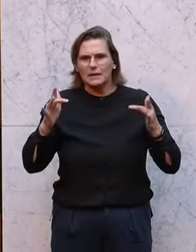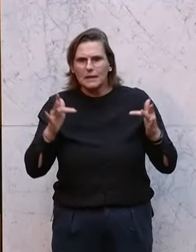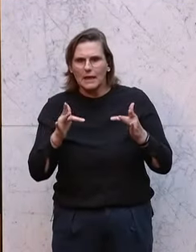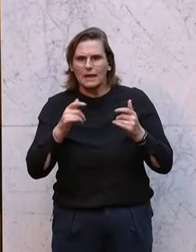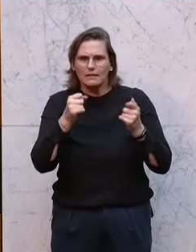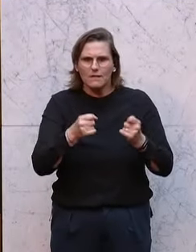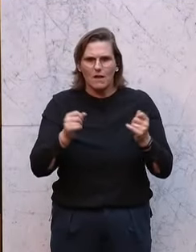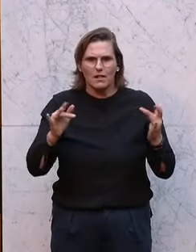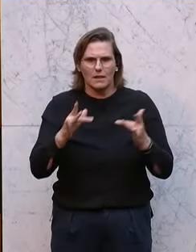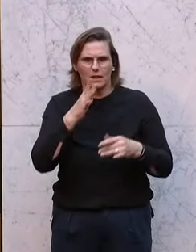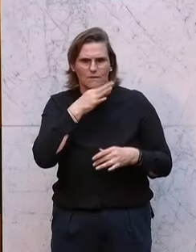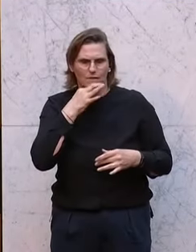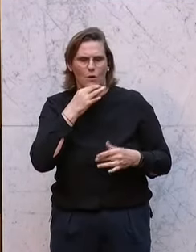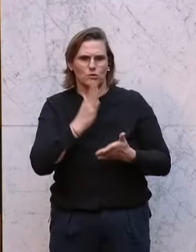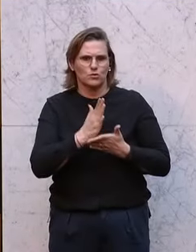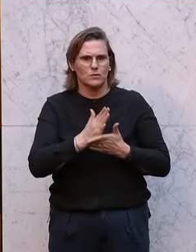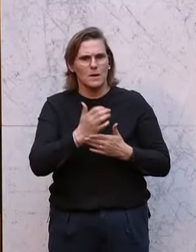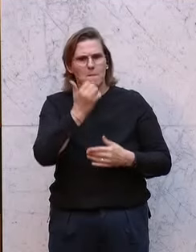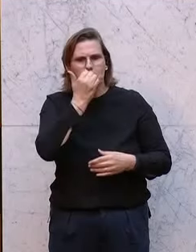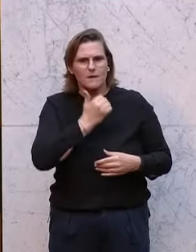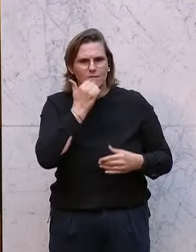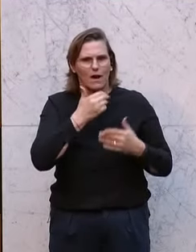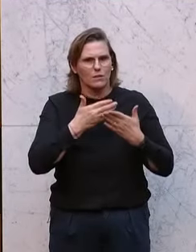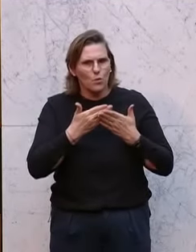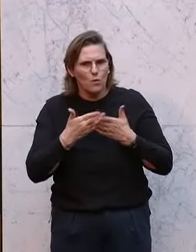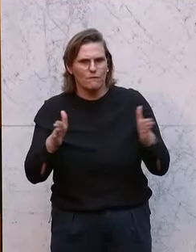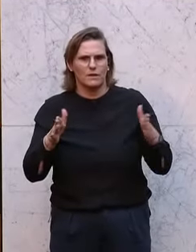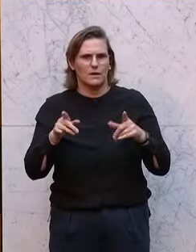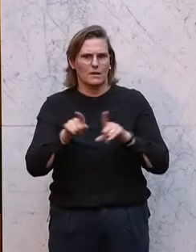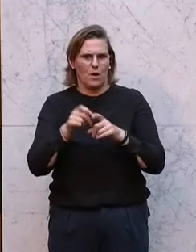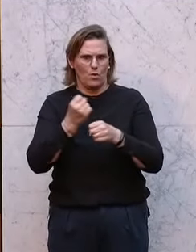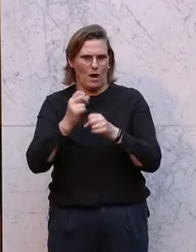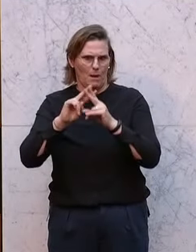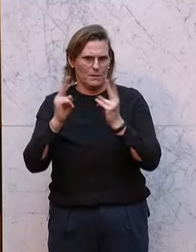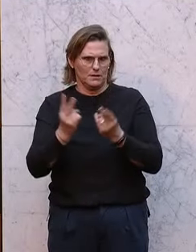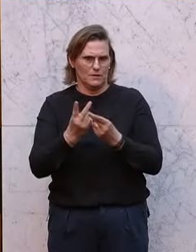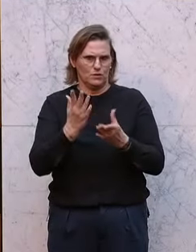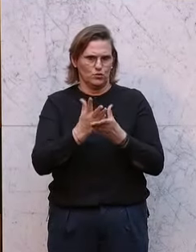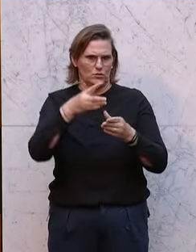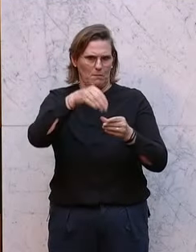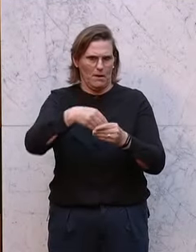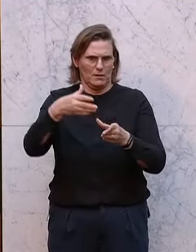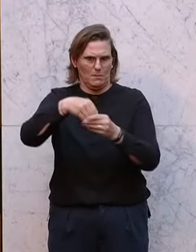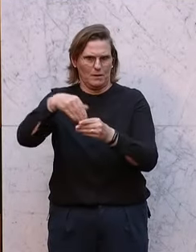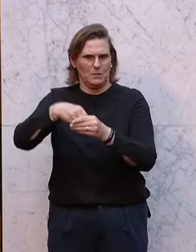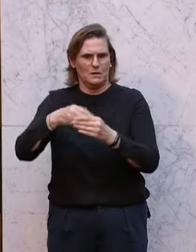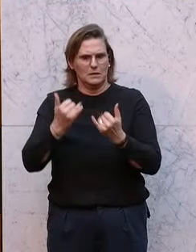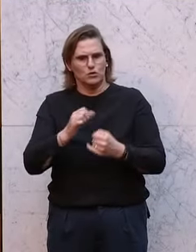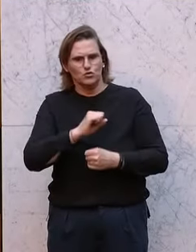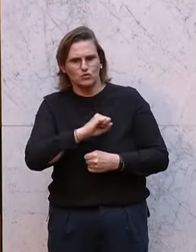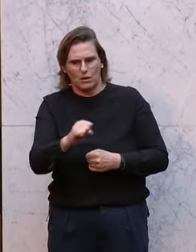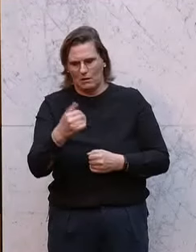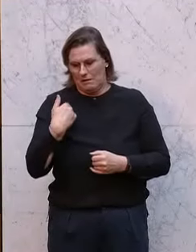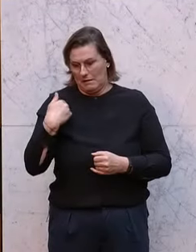gegen Frauen aus und das schließt sowohl privat, öffentlich als auch die Arbeitswelt mit ein. Und jetzt liegt auf die Schnelle, seit